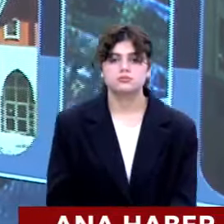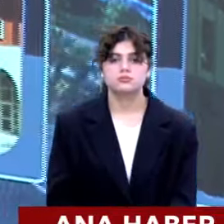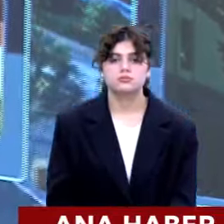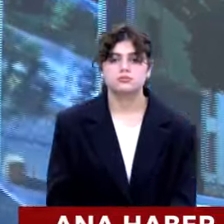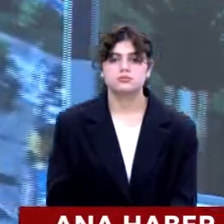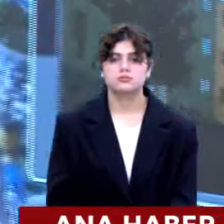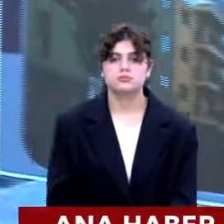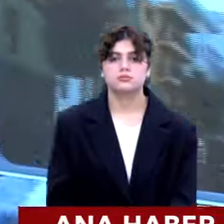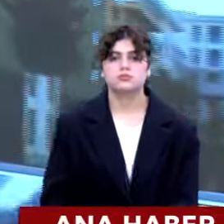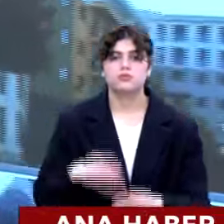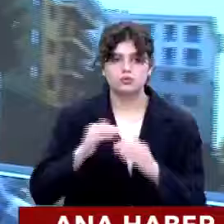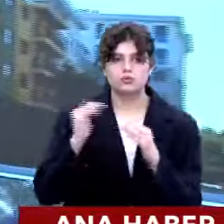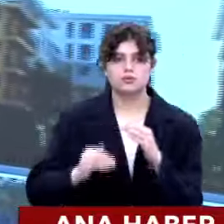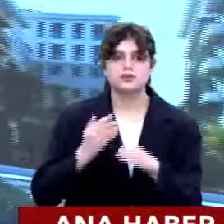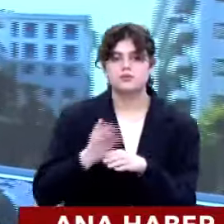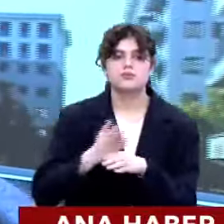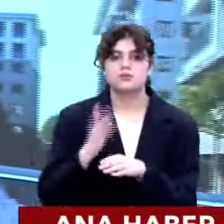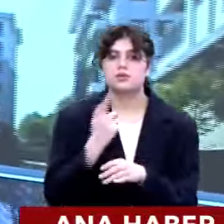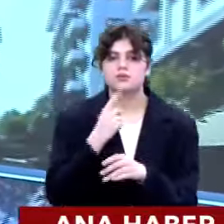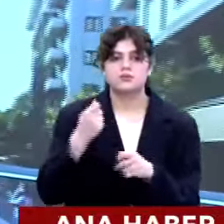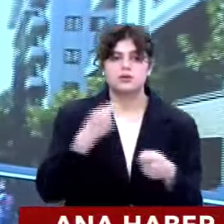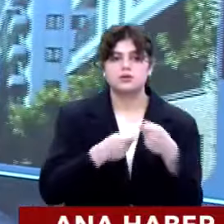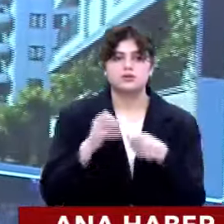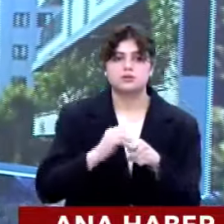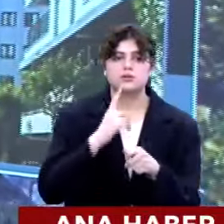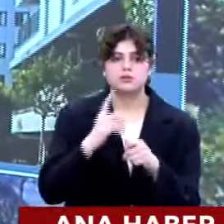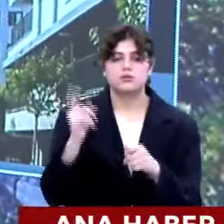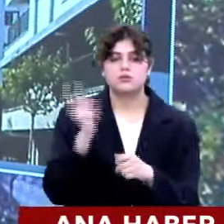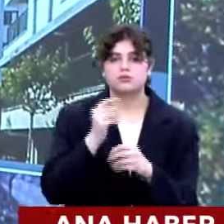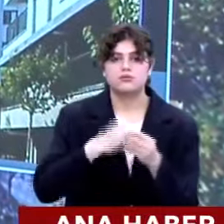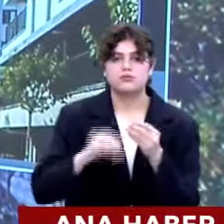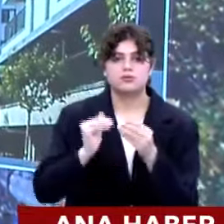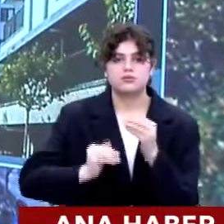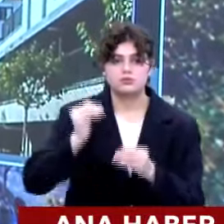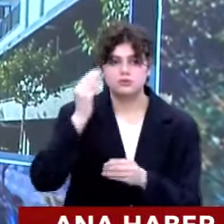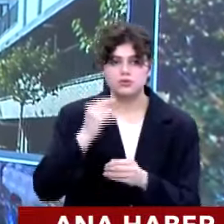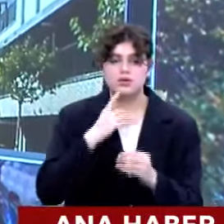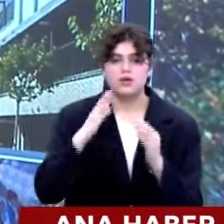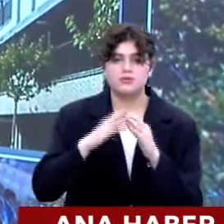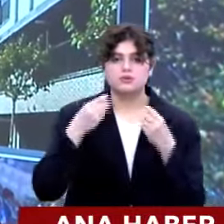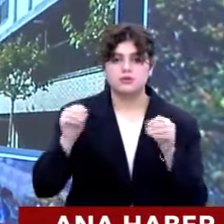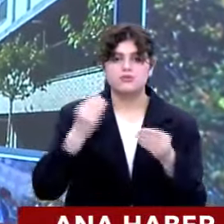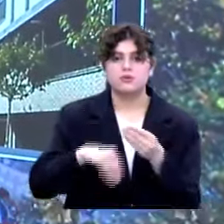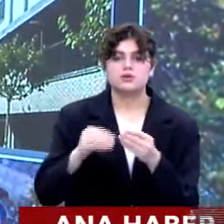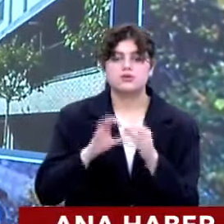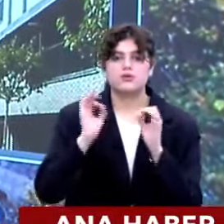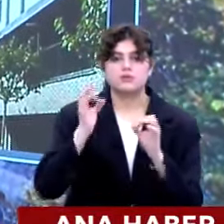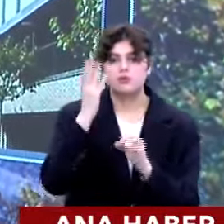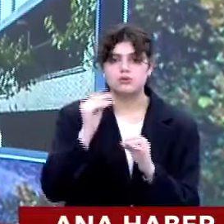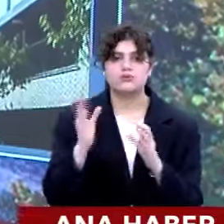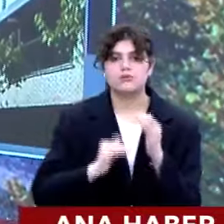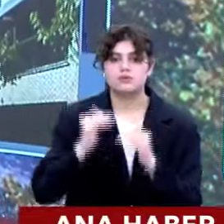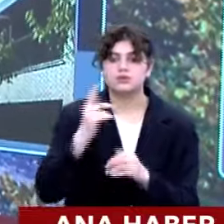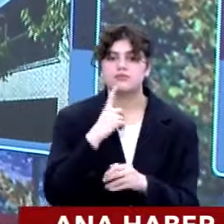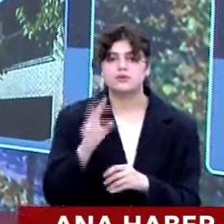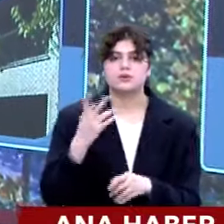Düşüşün sebepleri nelerdir? Vatandaş yatırım rotasını yüksek faizli mevduatlara çevirdi. Evini satıp faizde yönelenler bile oldukça fazla.